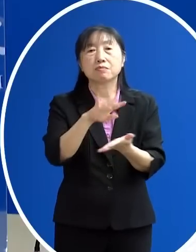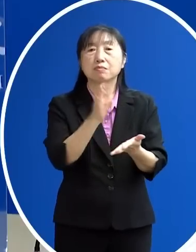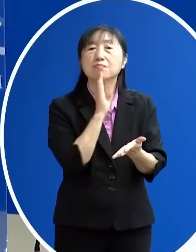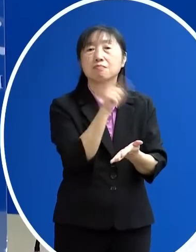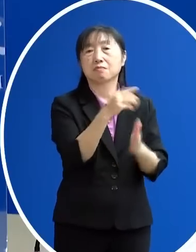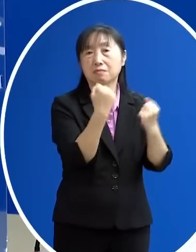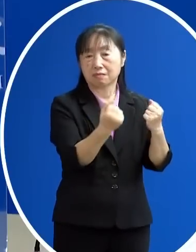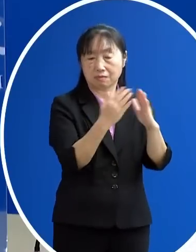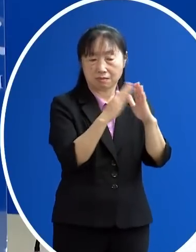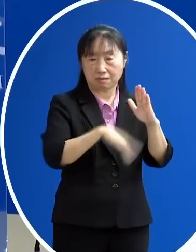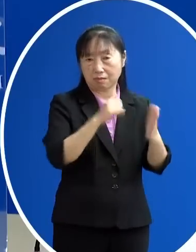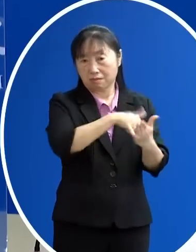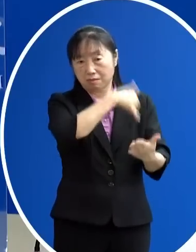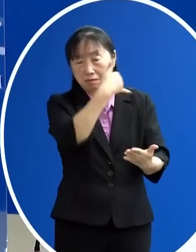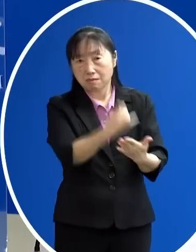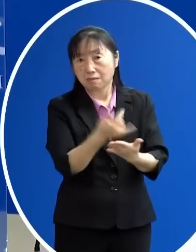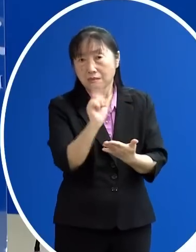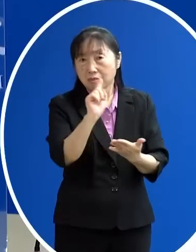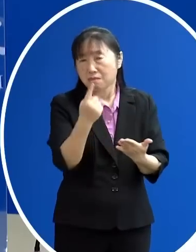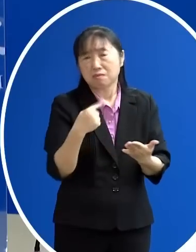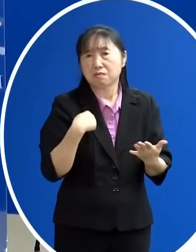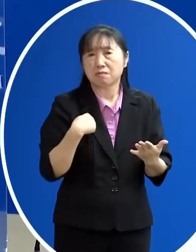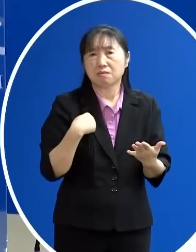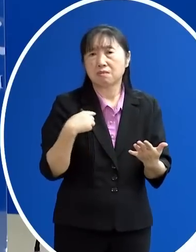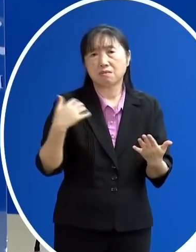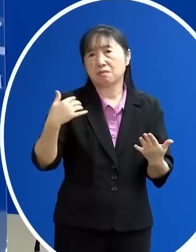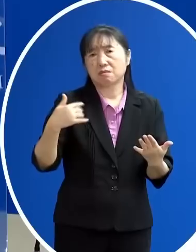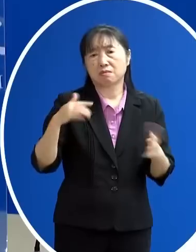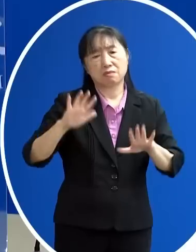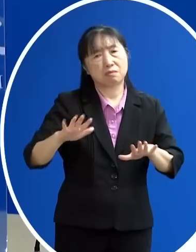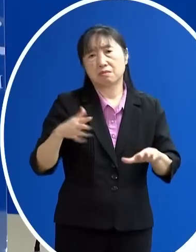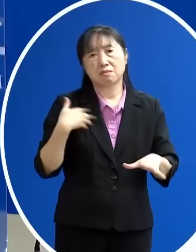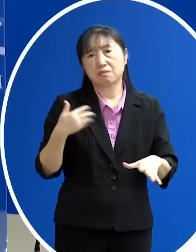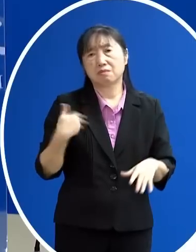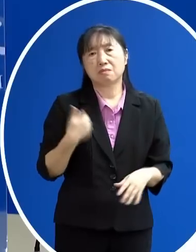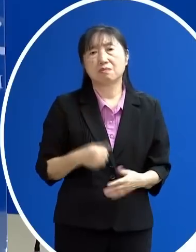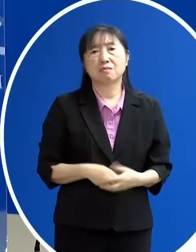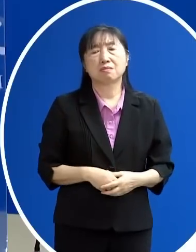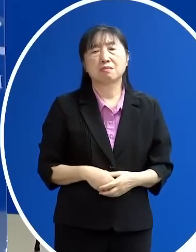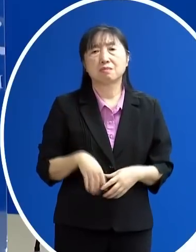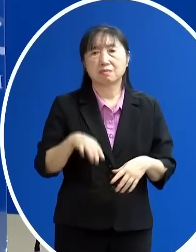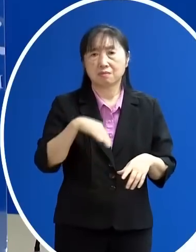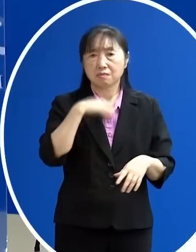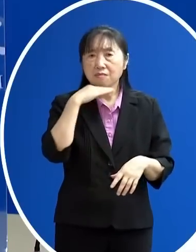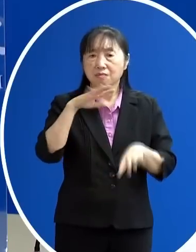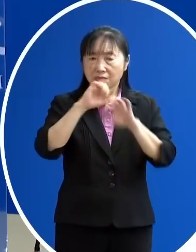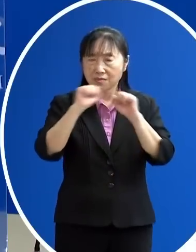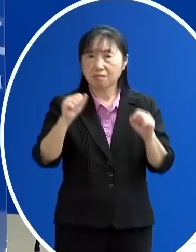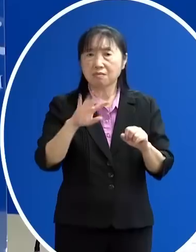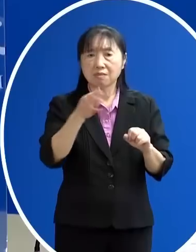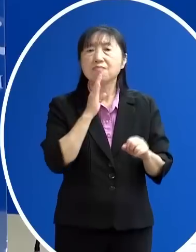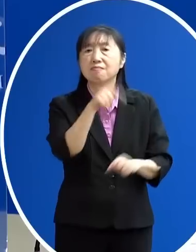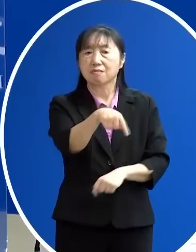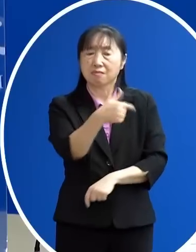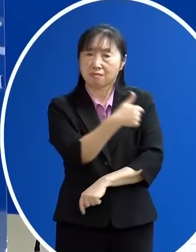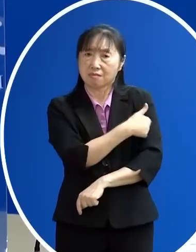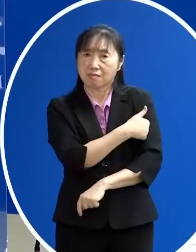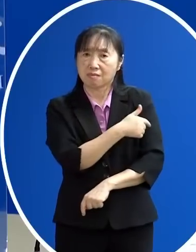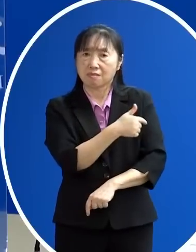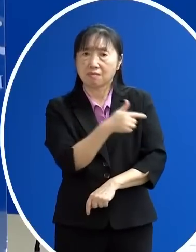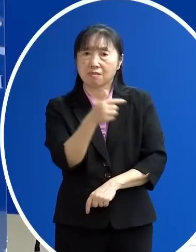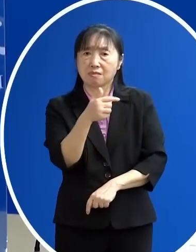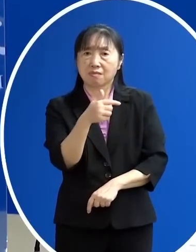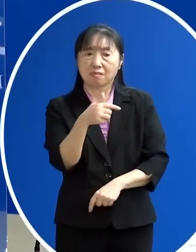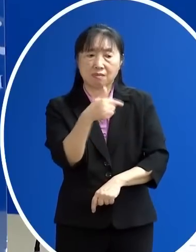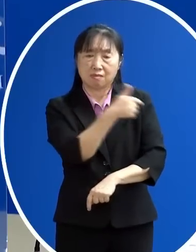中這個昏迷不行的原因是什麼 可能暫時還沒有辦法確切的釐清 那這位是沒有接種過任